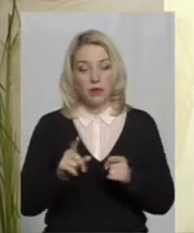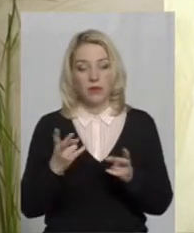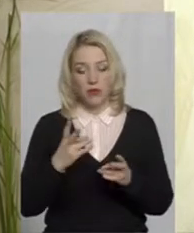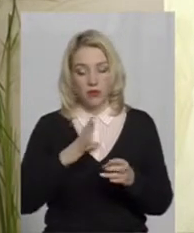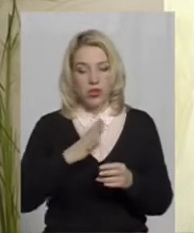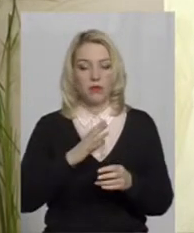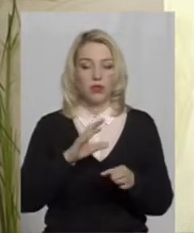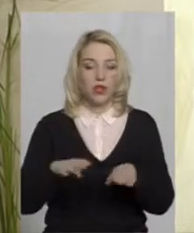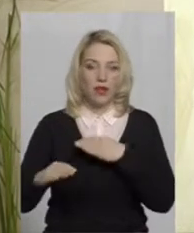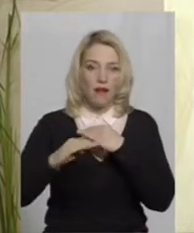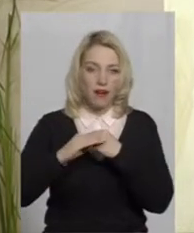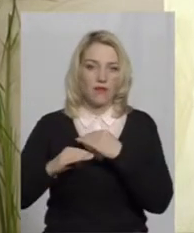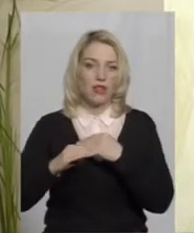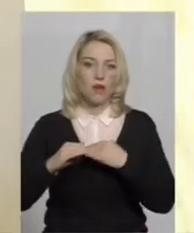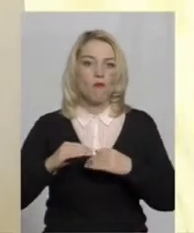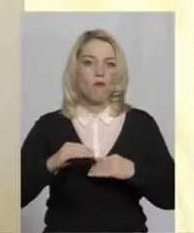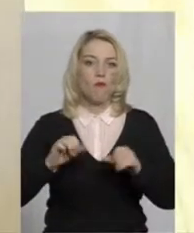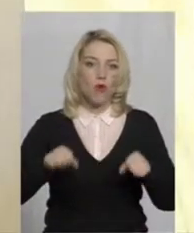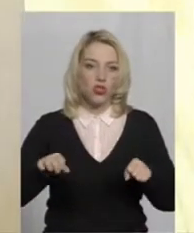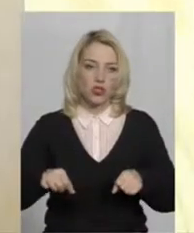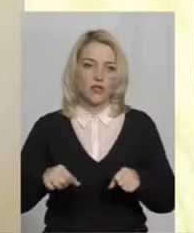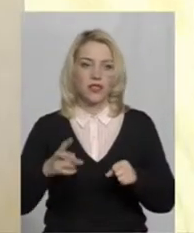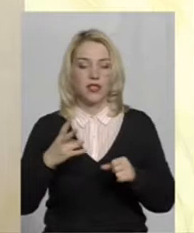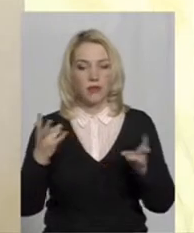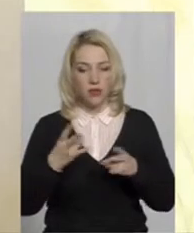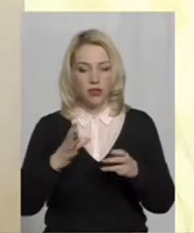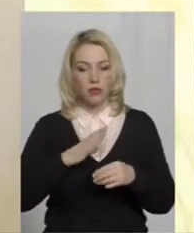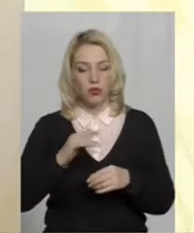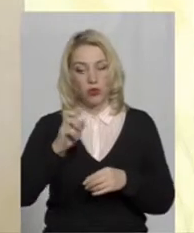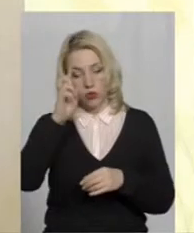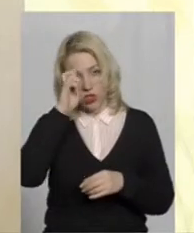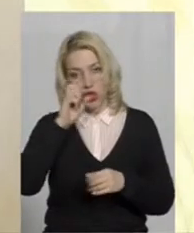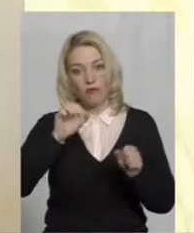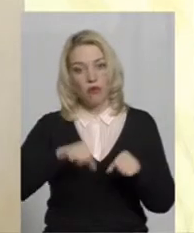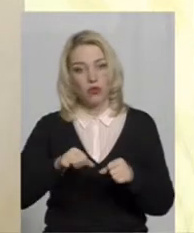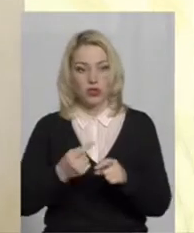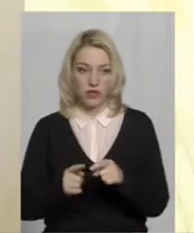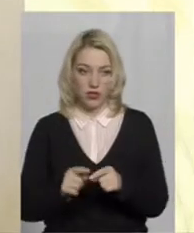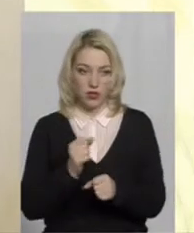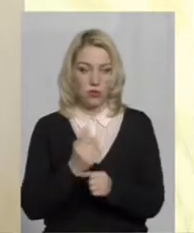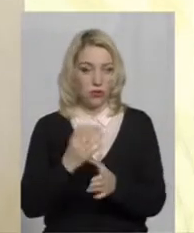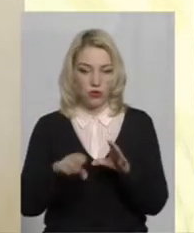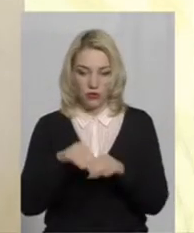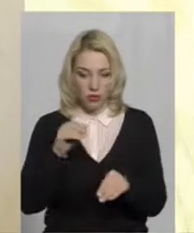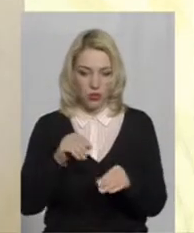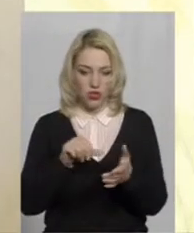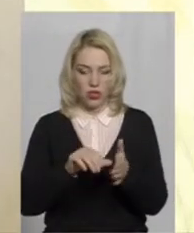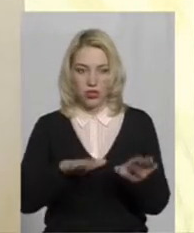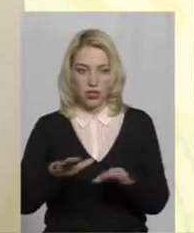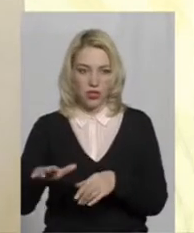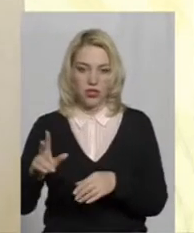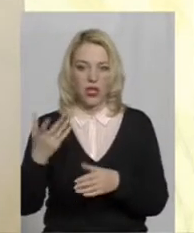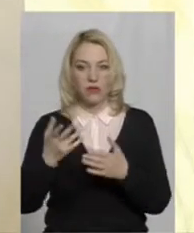можливості. Але ще й має бути і, скажімо, можливість держави це зробити. Якщо виборчі дільниці їх, якби вони були завжди